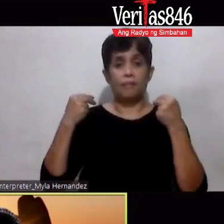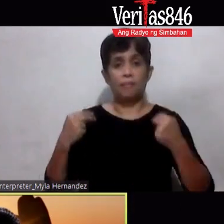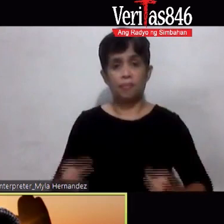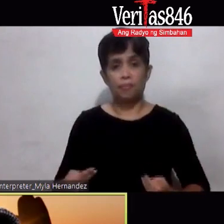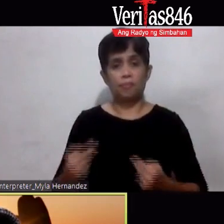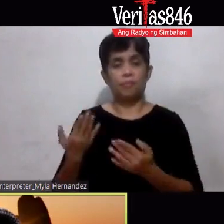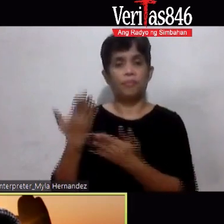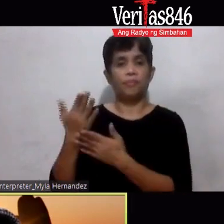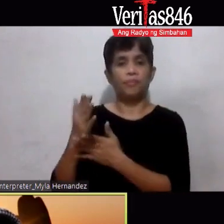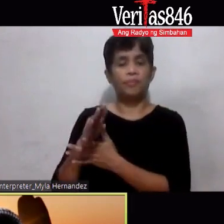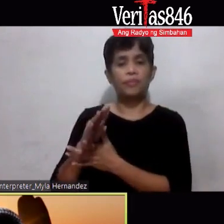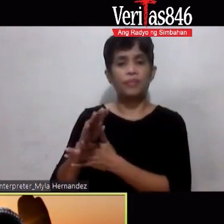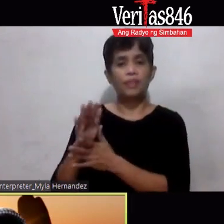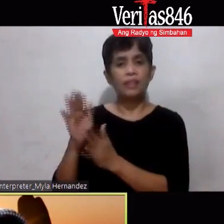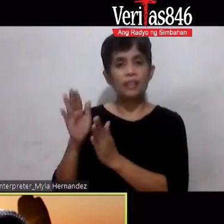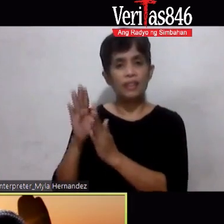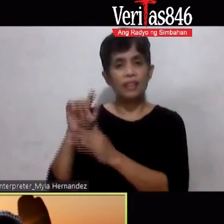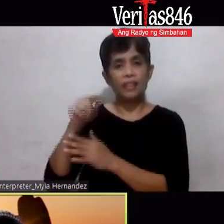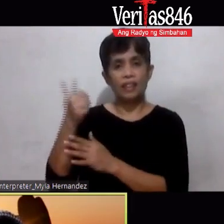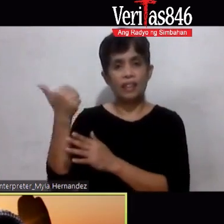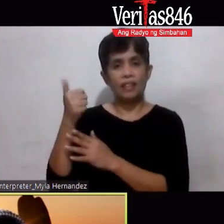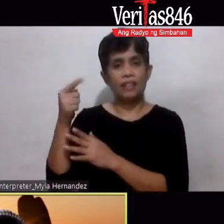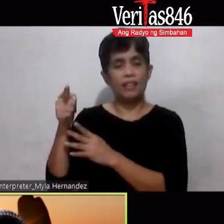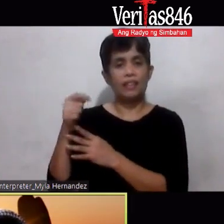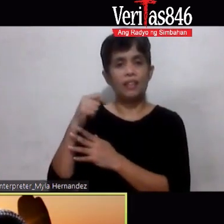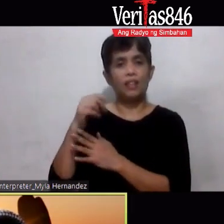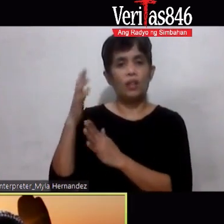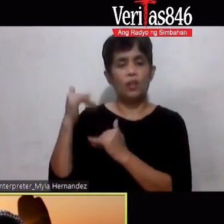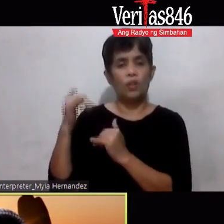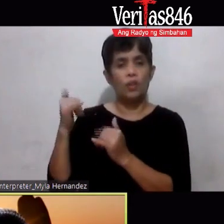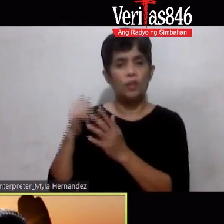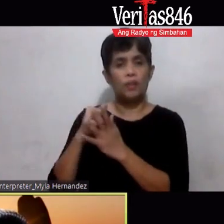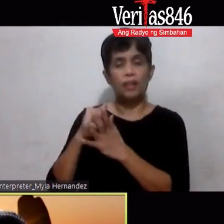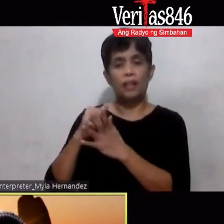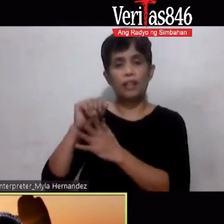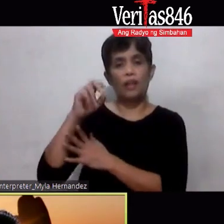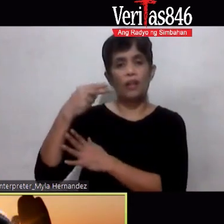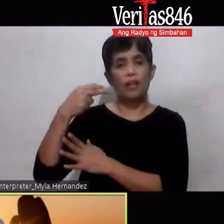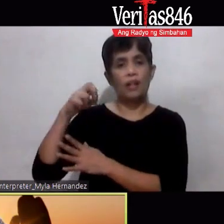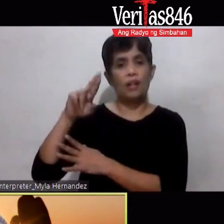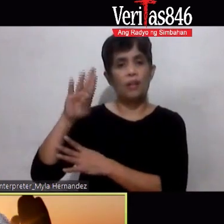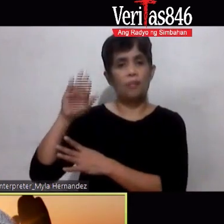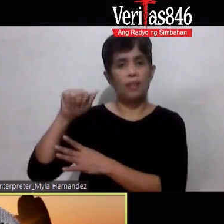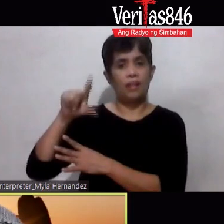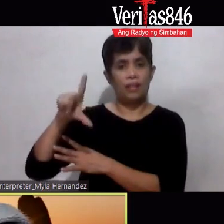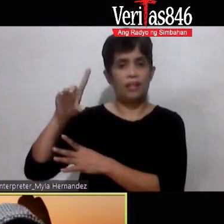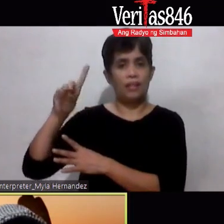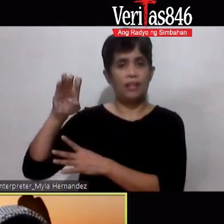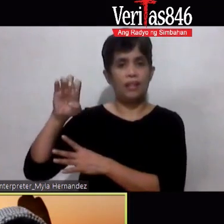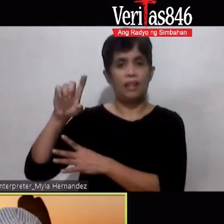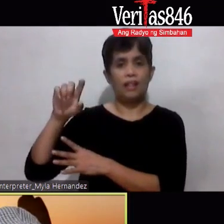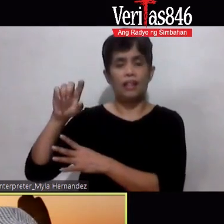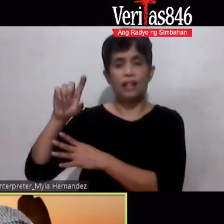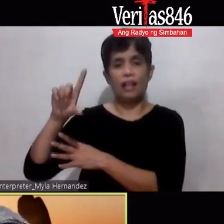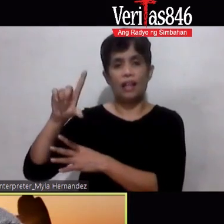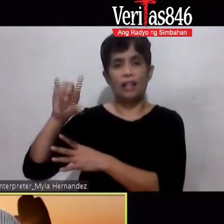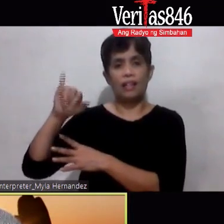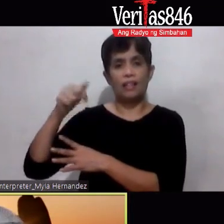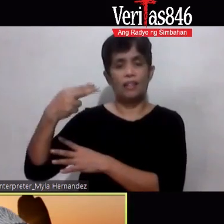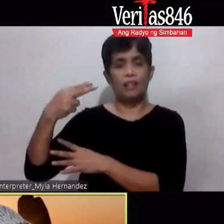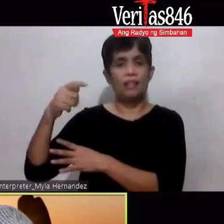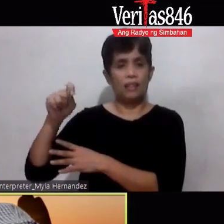Emily Pumapalakpak na And then si Marietta Sabi niya Sarap po ng Delight Herbal Tea Na product ninyo Yan Good morning po Yun po Kung